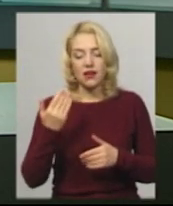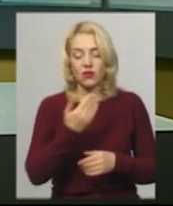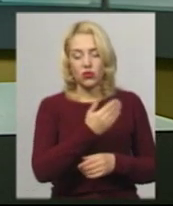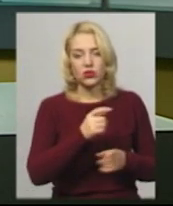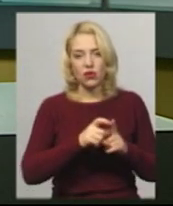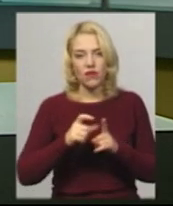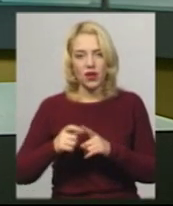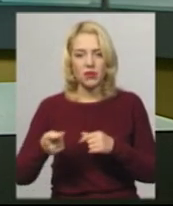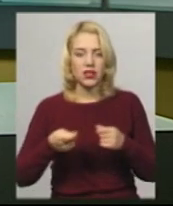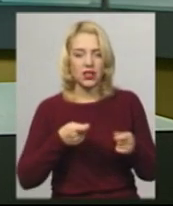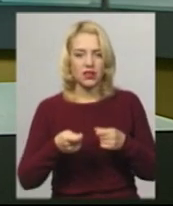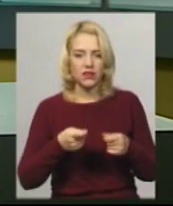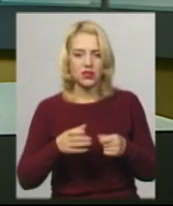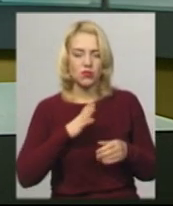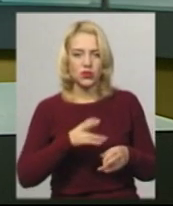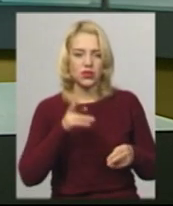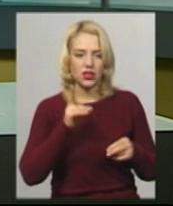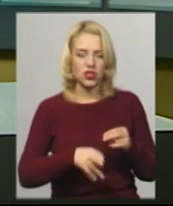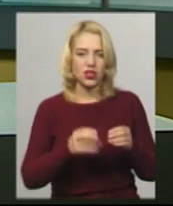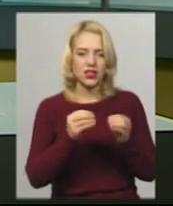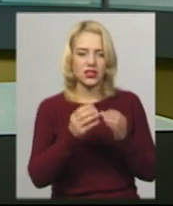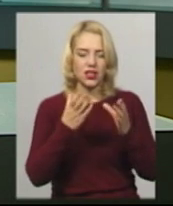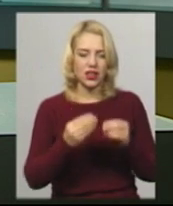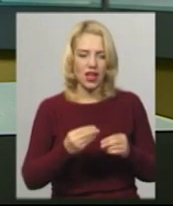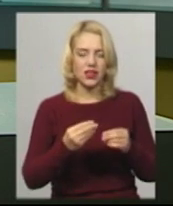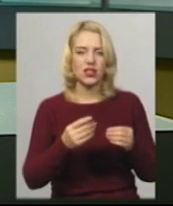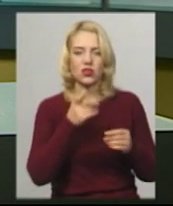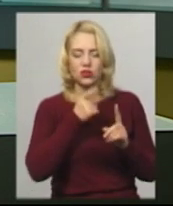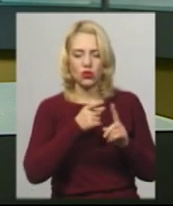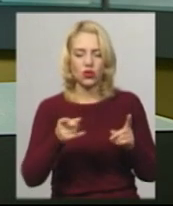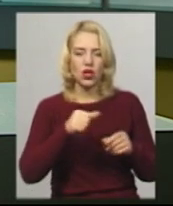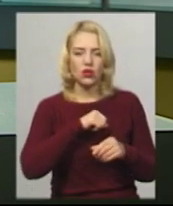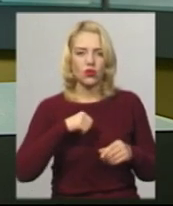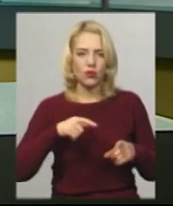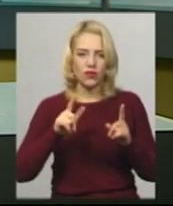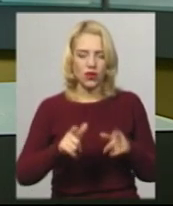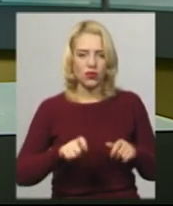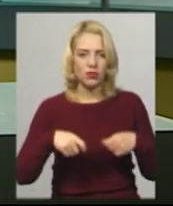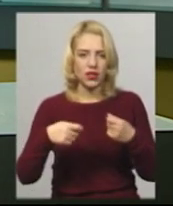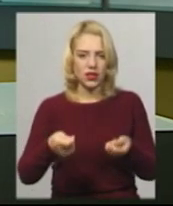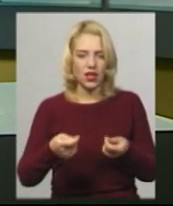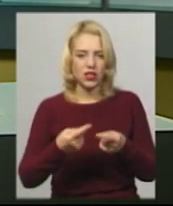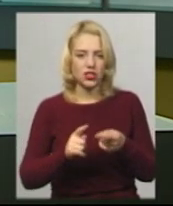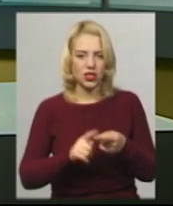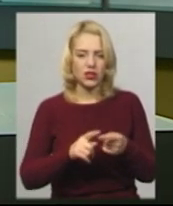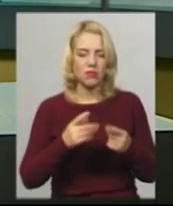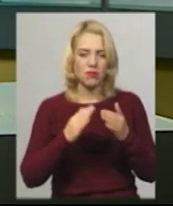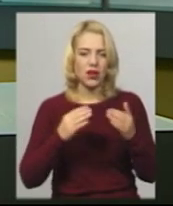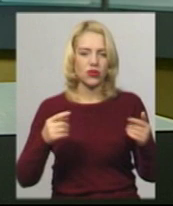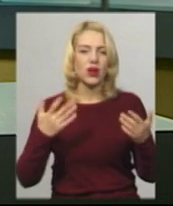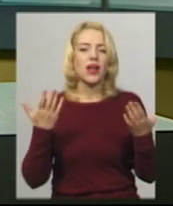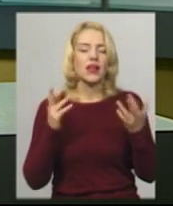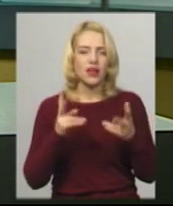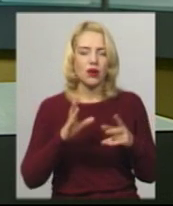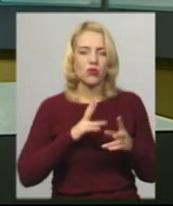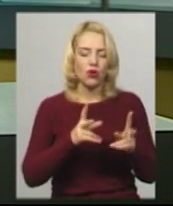Енергоінвест» вчора закінчився десятиденний строк добровільної передачі майна місту. Як відбувалось опломбування центральної котельні та